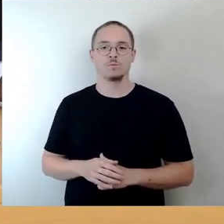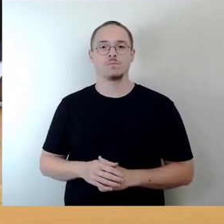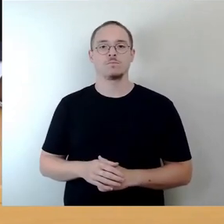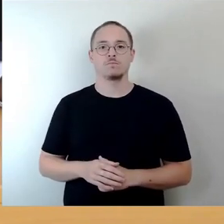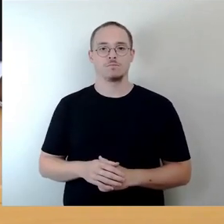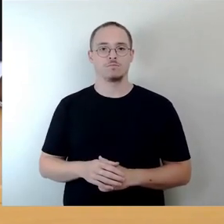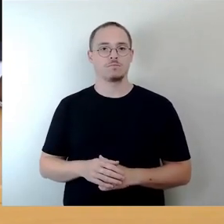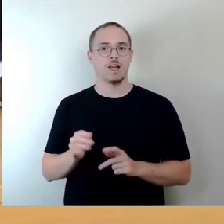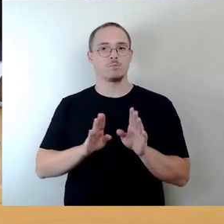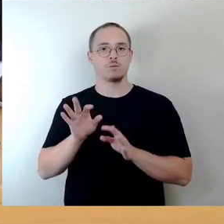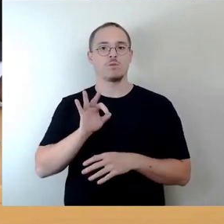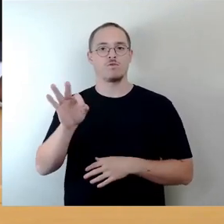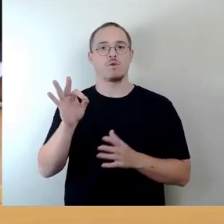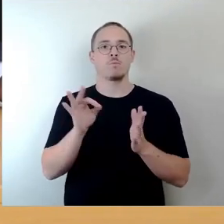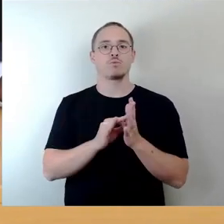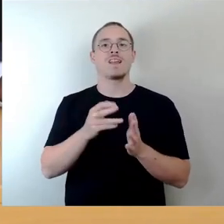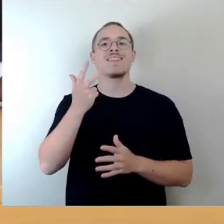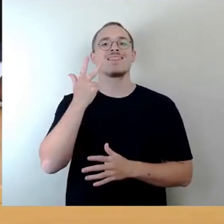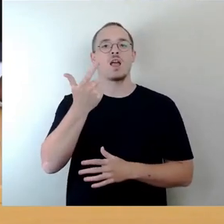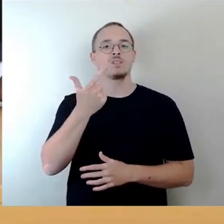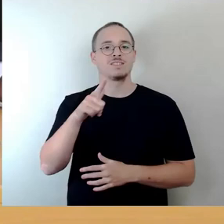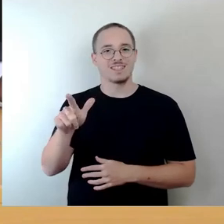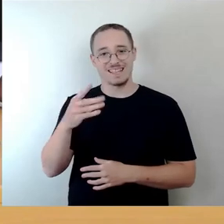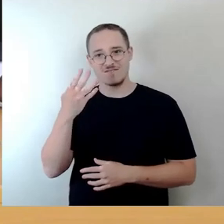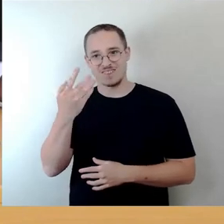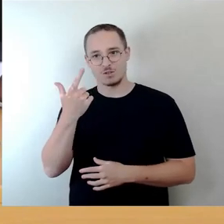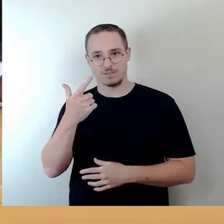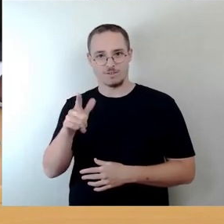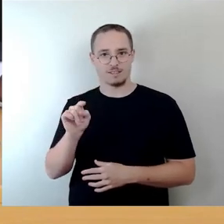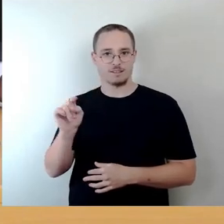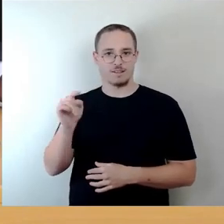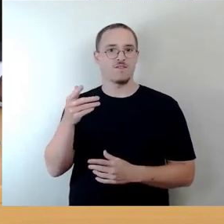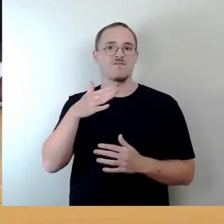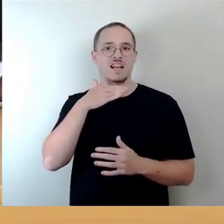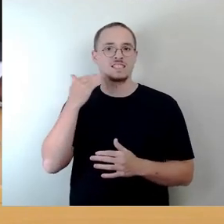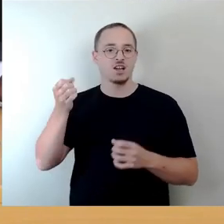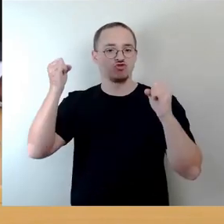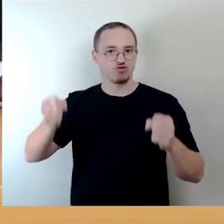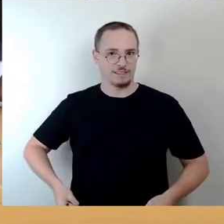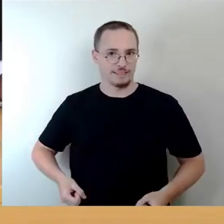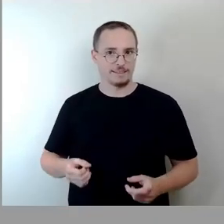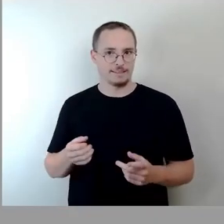24, das ist die Wasserscheianlage, nach der Pause zu behandeln. Wer kann hier mitgehen?